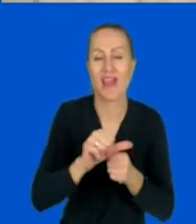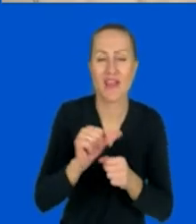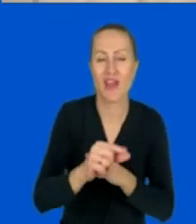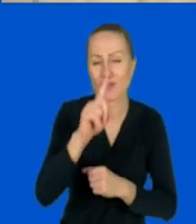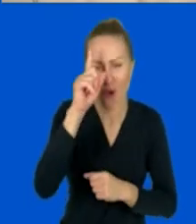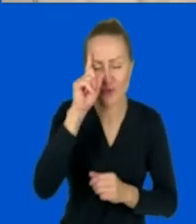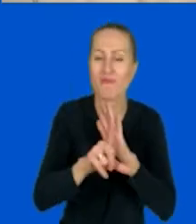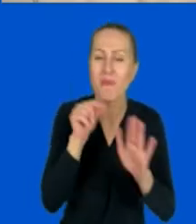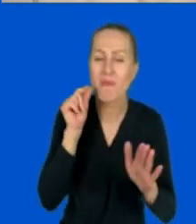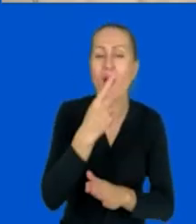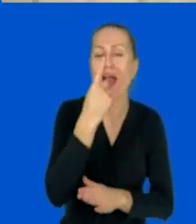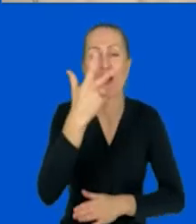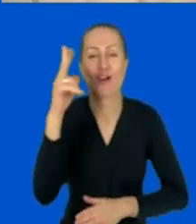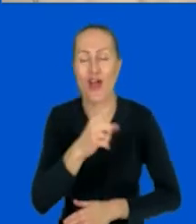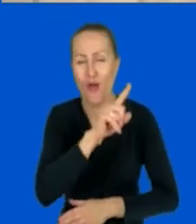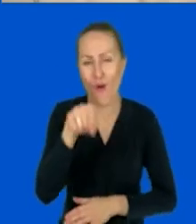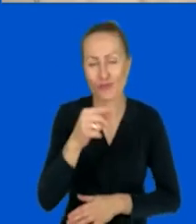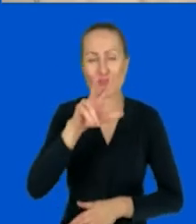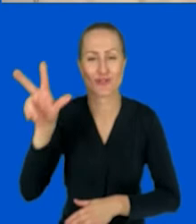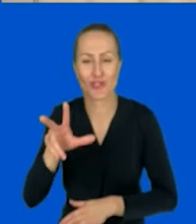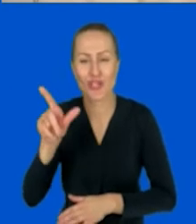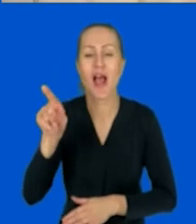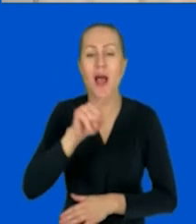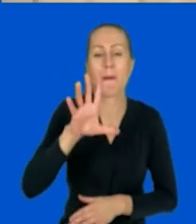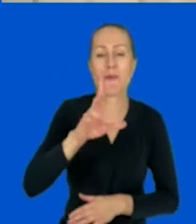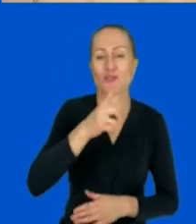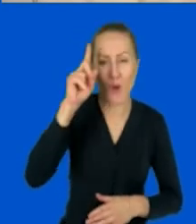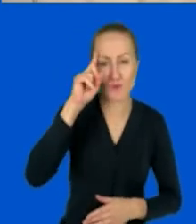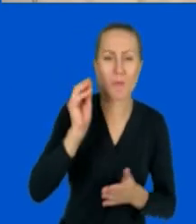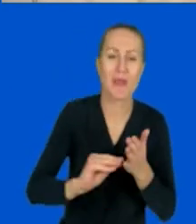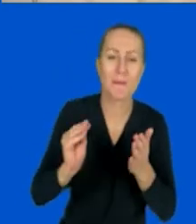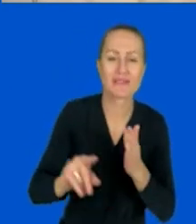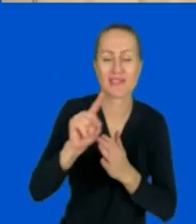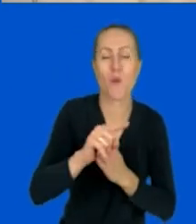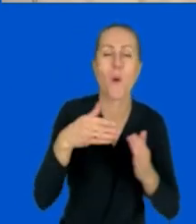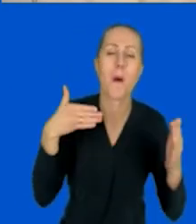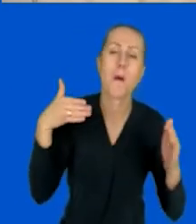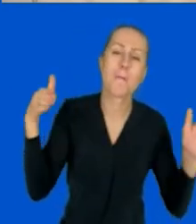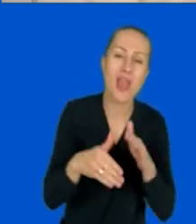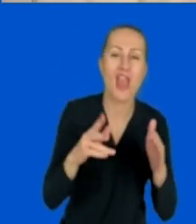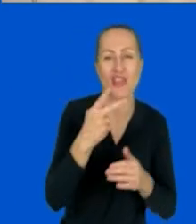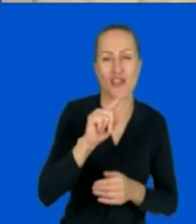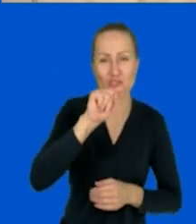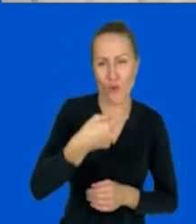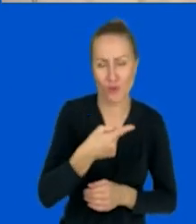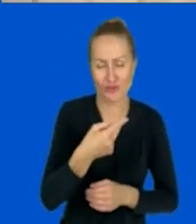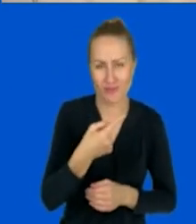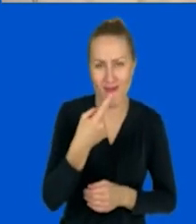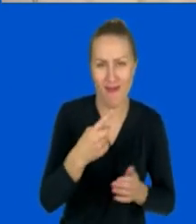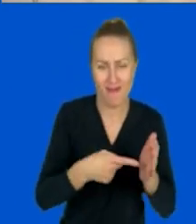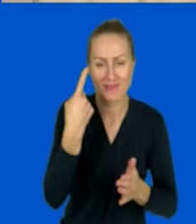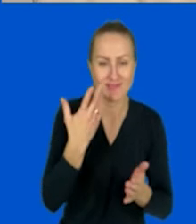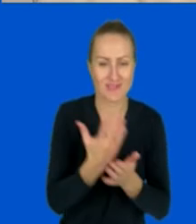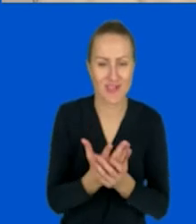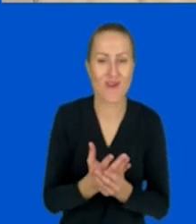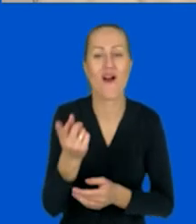godzin, a 5 osób, że mniej niż jedną godzinę. To są te osoby, które dbają o swój dobrostan